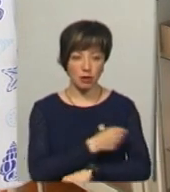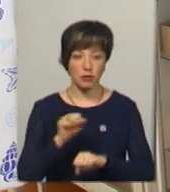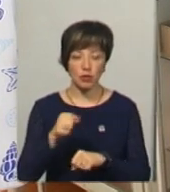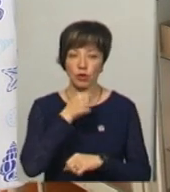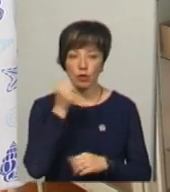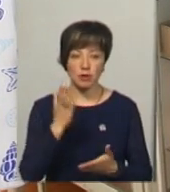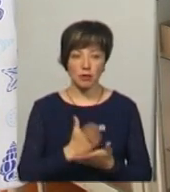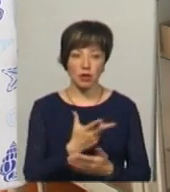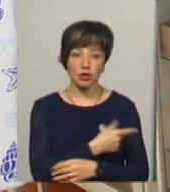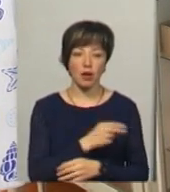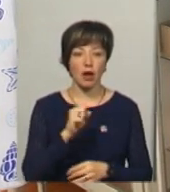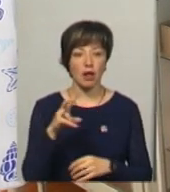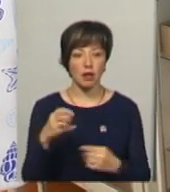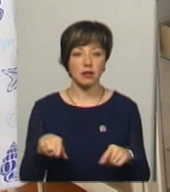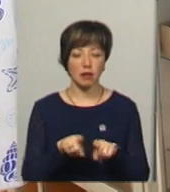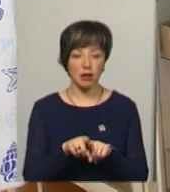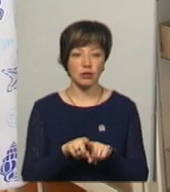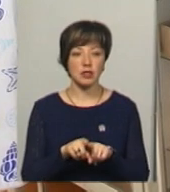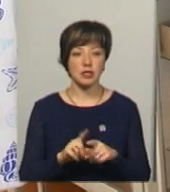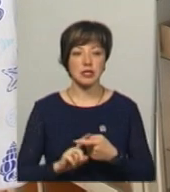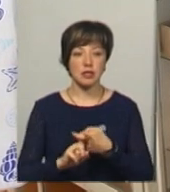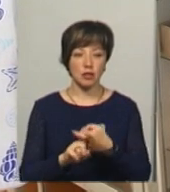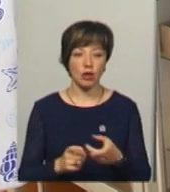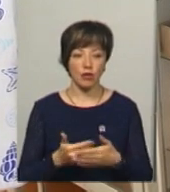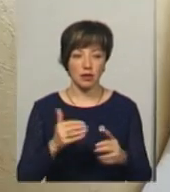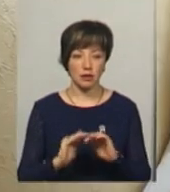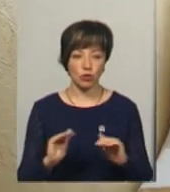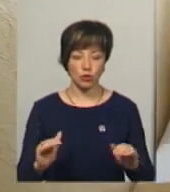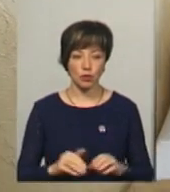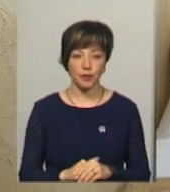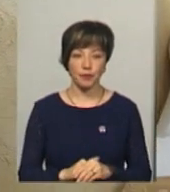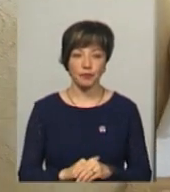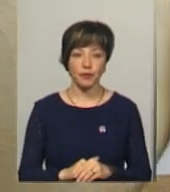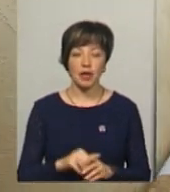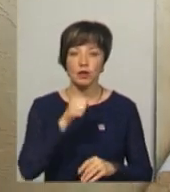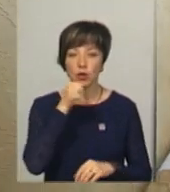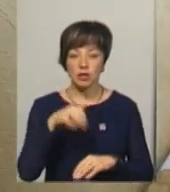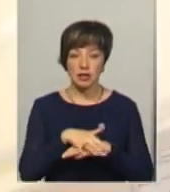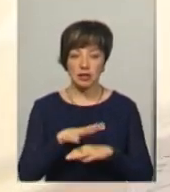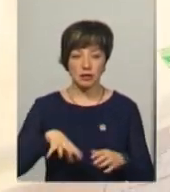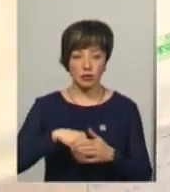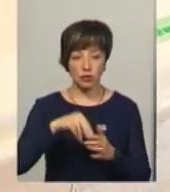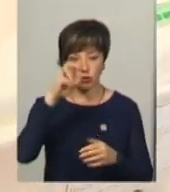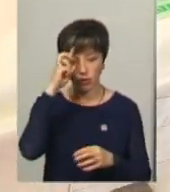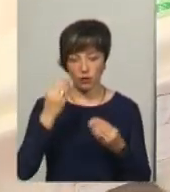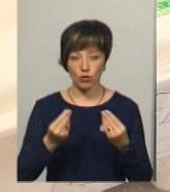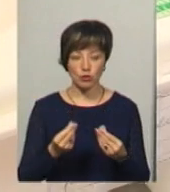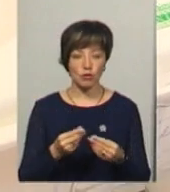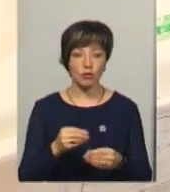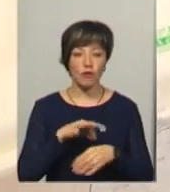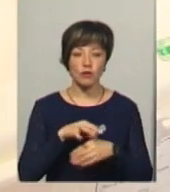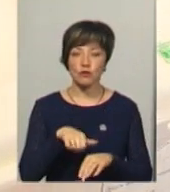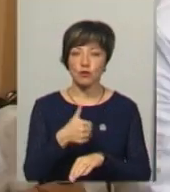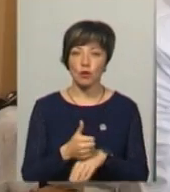дорослі мають щеплення, але вони також заражаються від діточок. Щеплення дорослого населення за рахунок державних коштів проводяться в